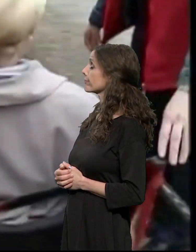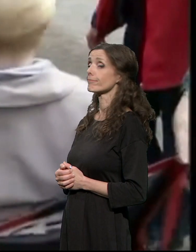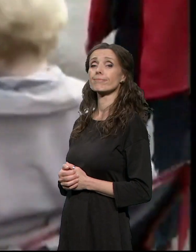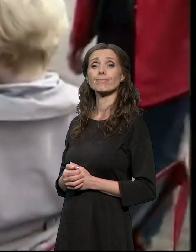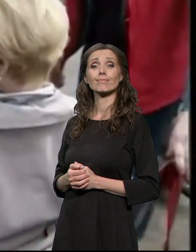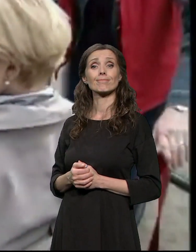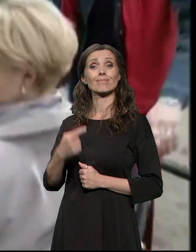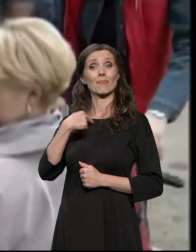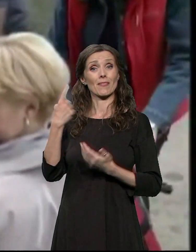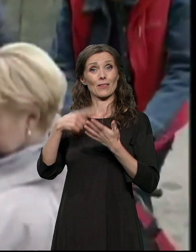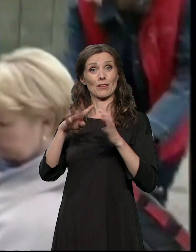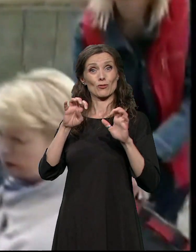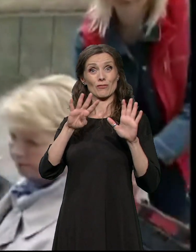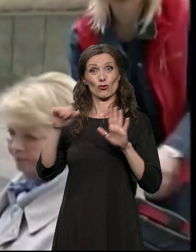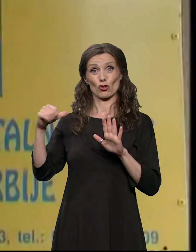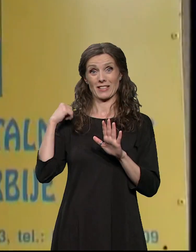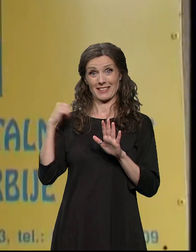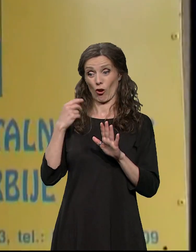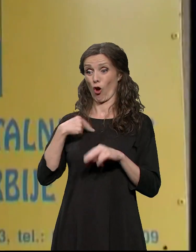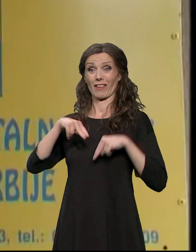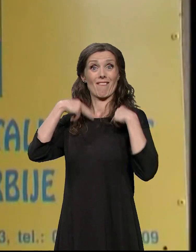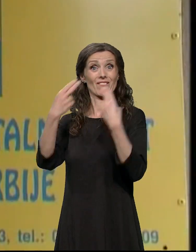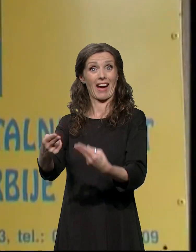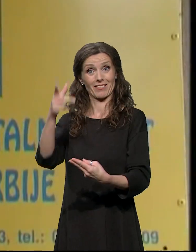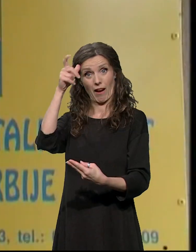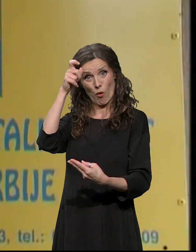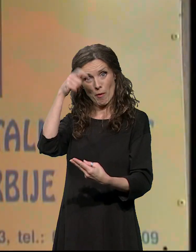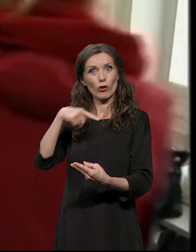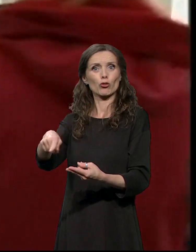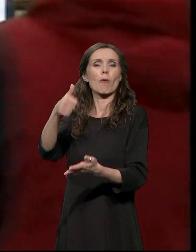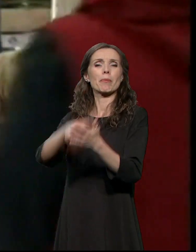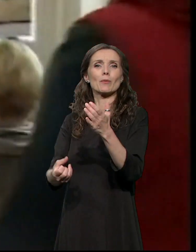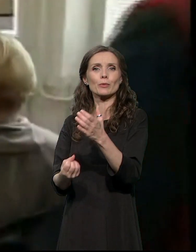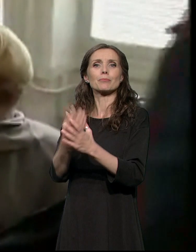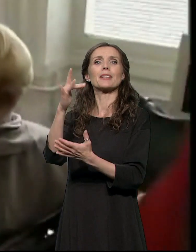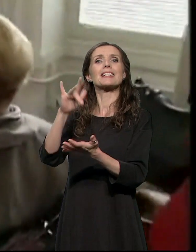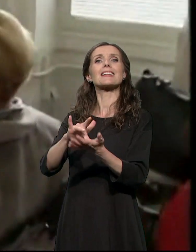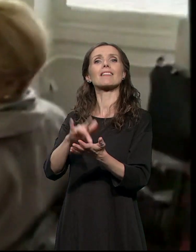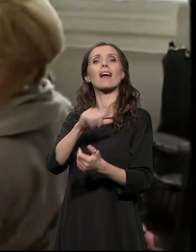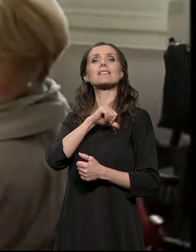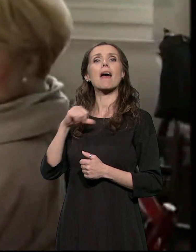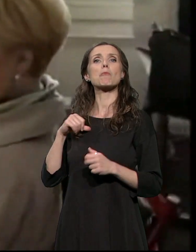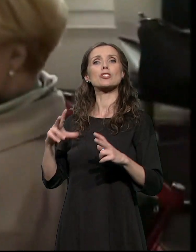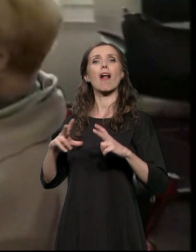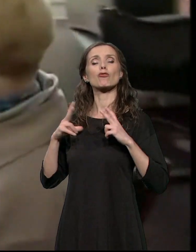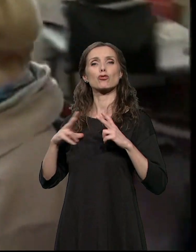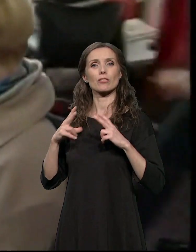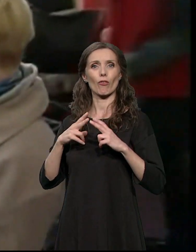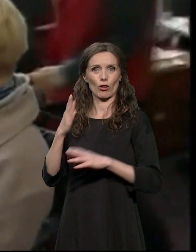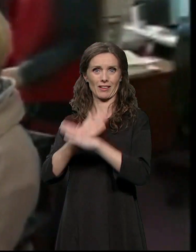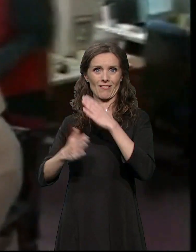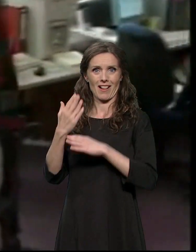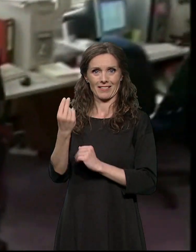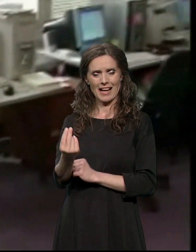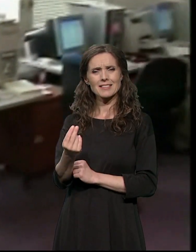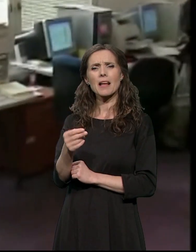put osnovali centar za samostalni život i invaliditetom Srbiji. sa jednom tom osnovnom idejom da